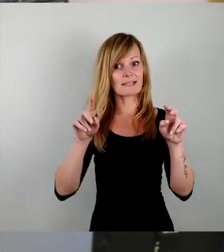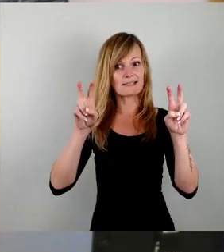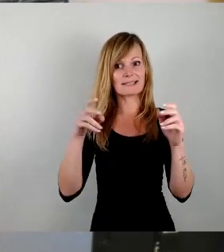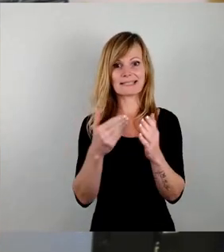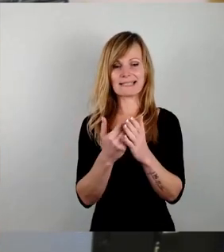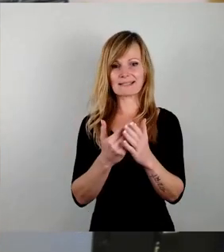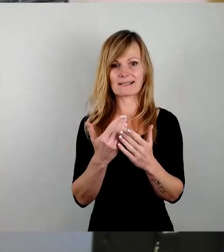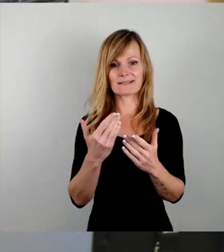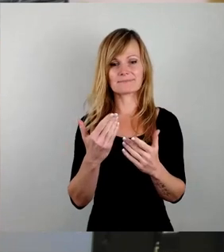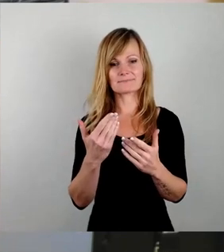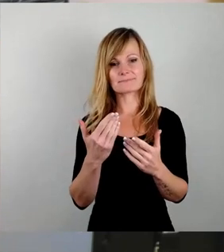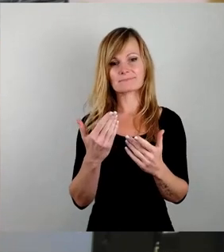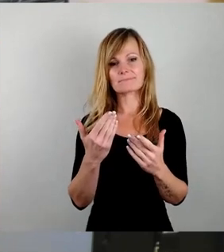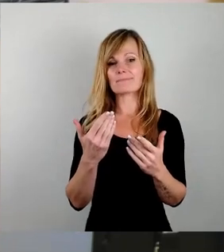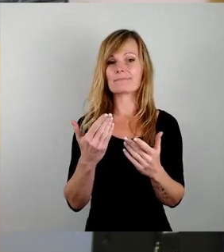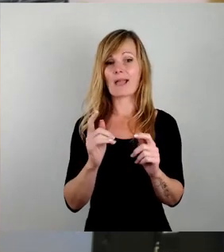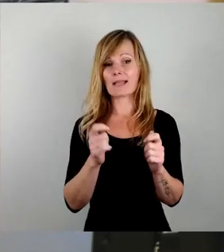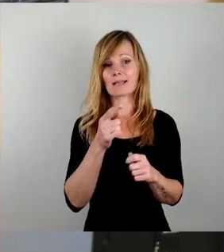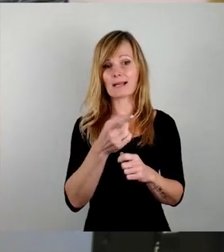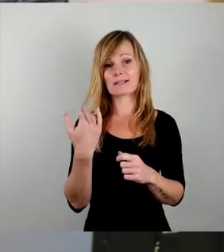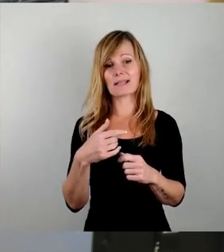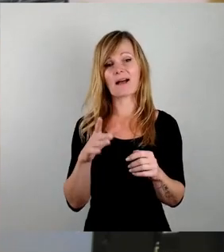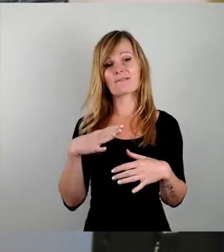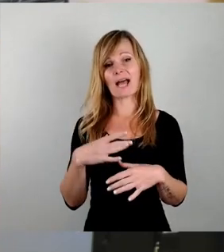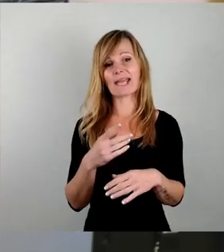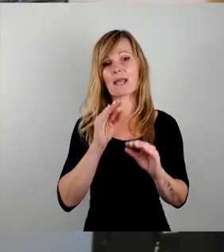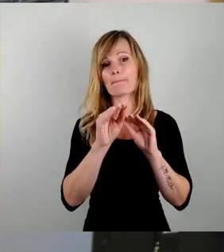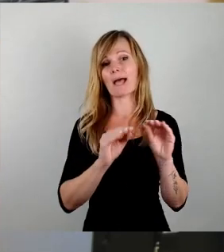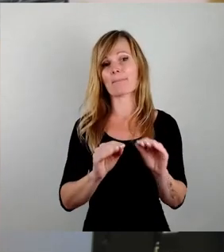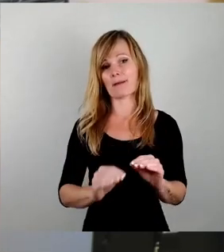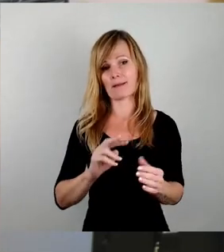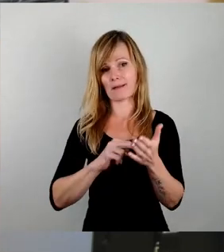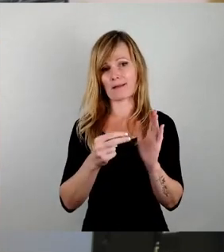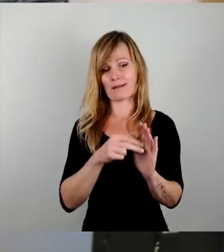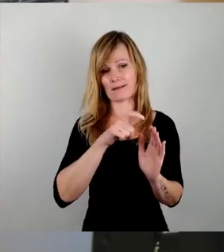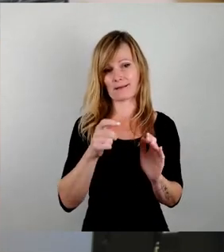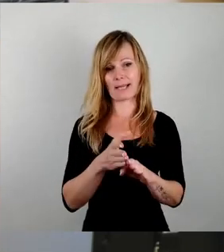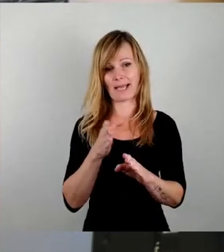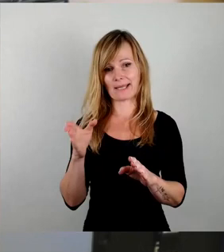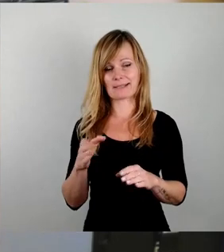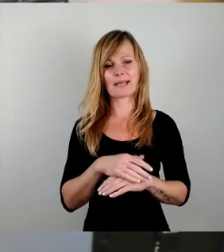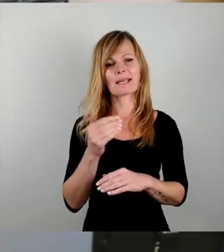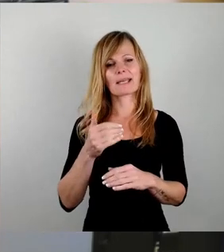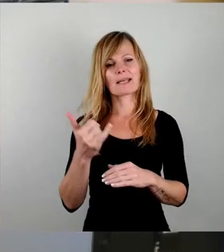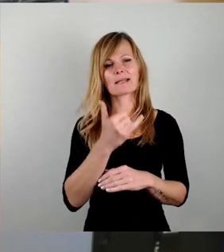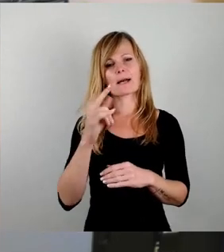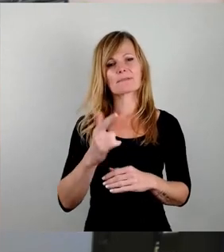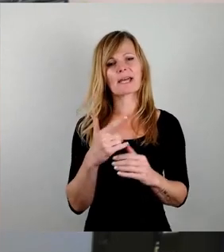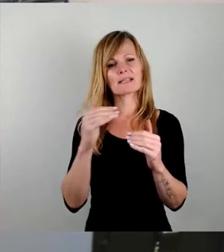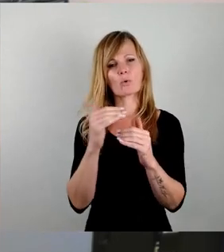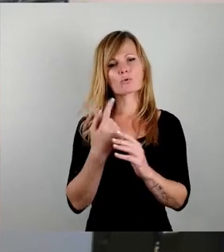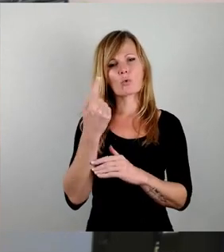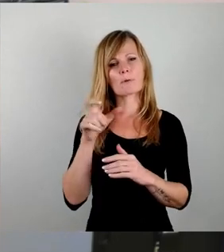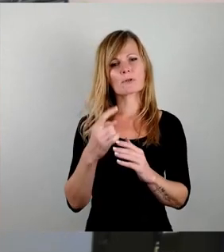Freien Prepper Rechts. Jedes Jahr am 12. August möge der Oberbürgermeister stadtweit Krise O